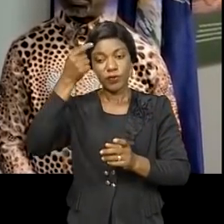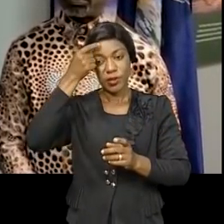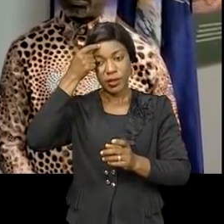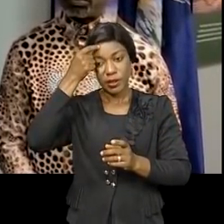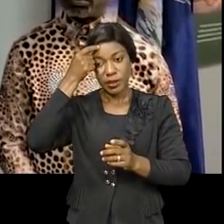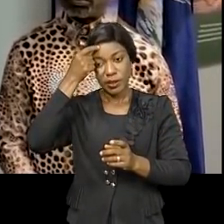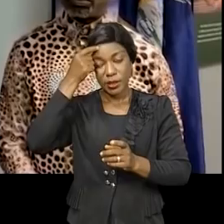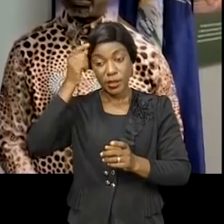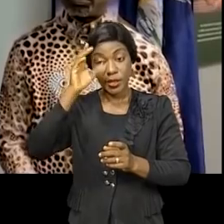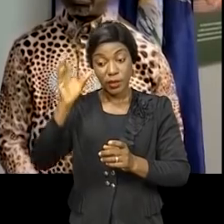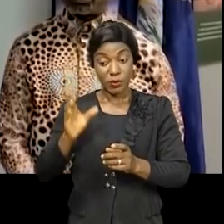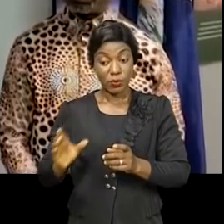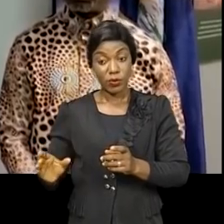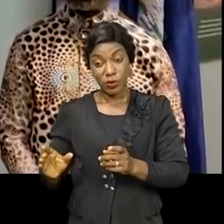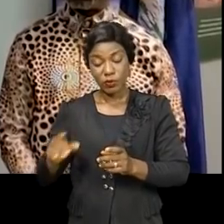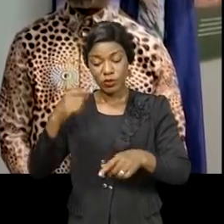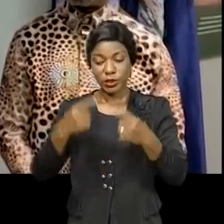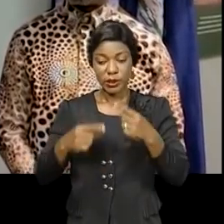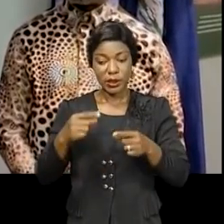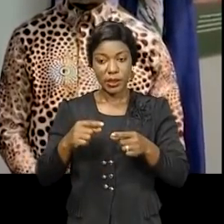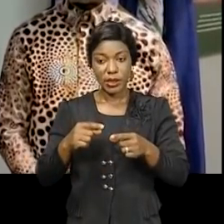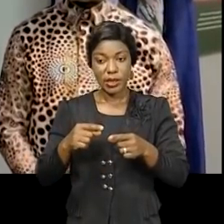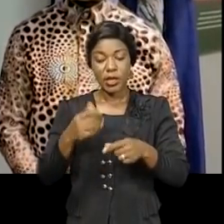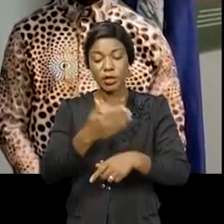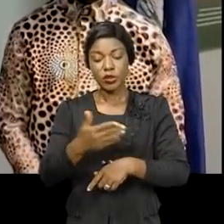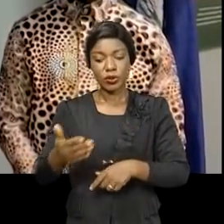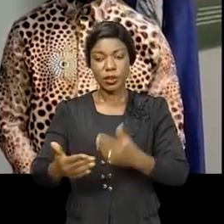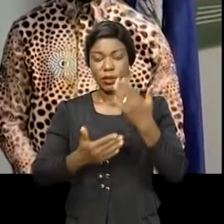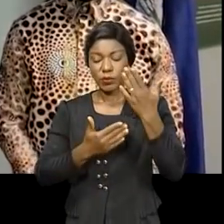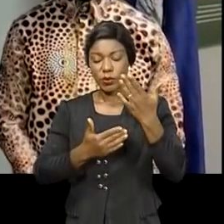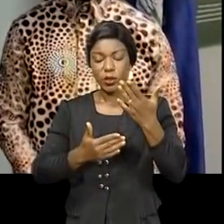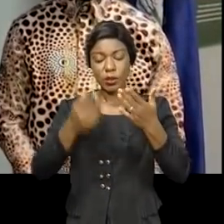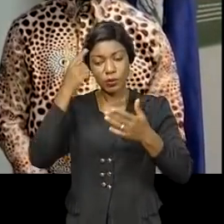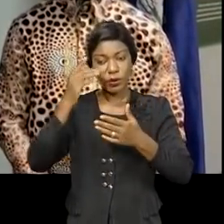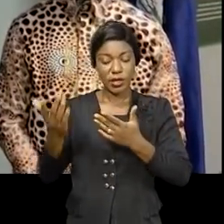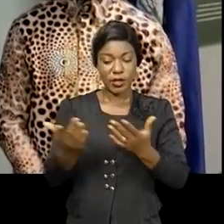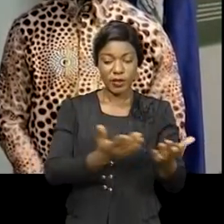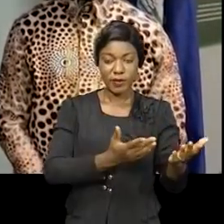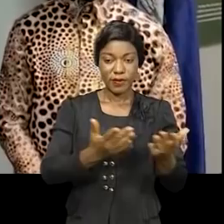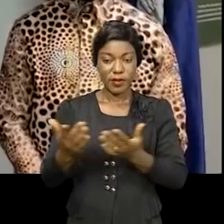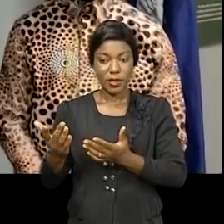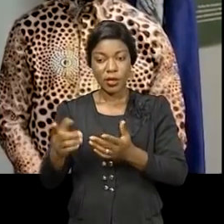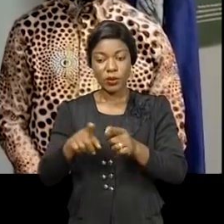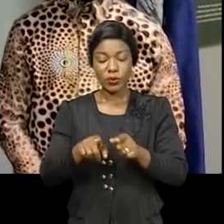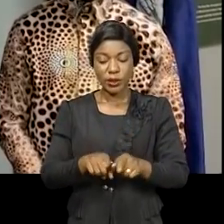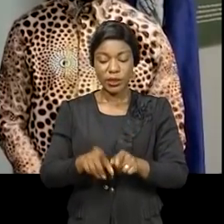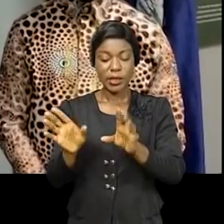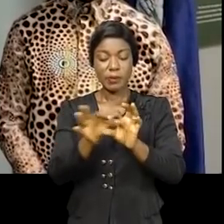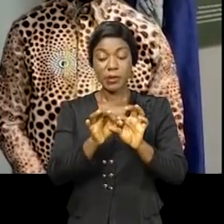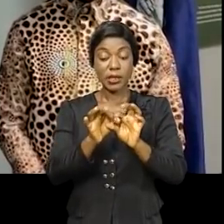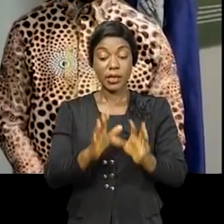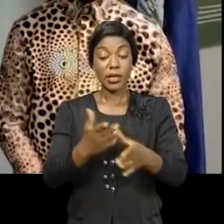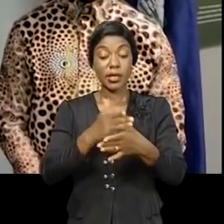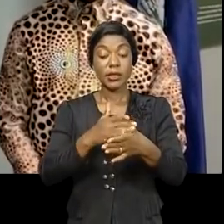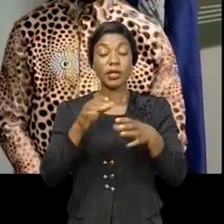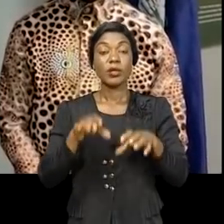Koulouki et discuter des opportunités d'affaires et des opportunités de partenariat entre